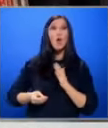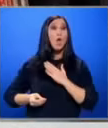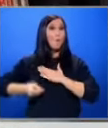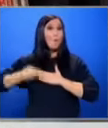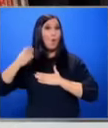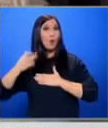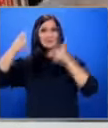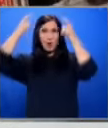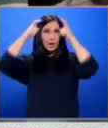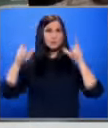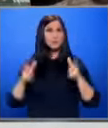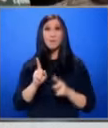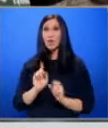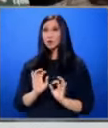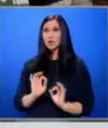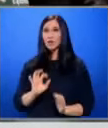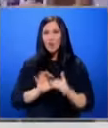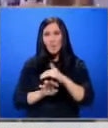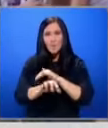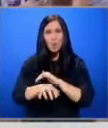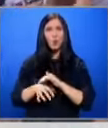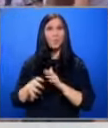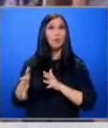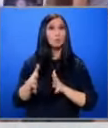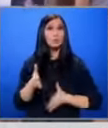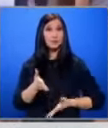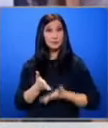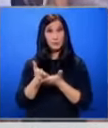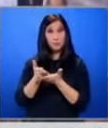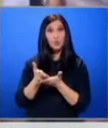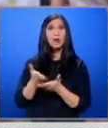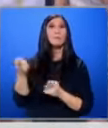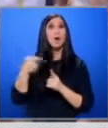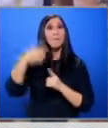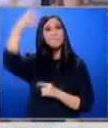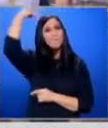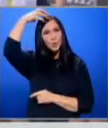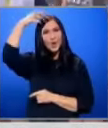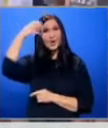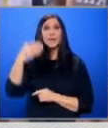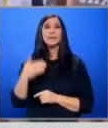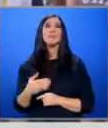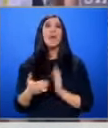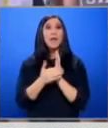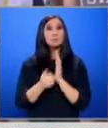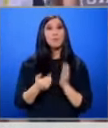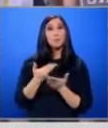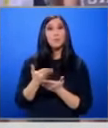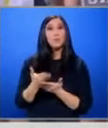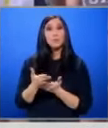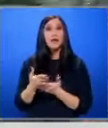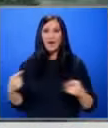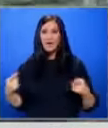кралската фамилия биха могли сериожно да подкопаят обществената подкрепа към монархията. Спер поставя фокуса върху